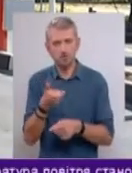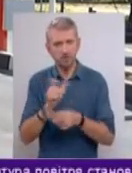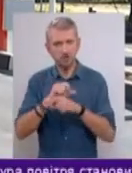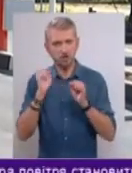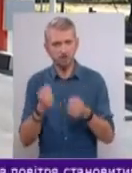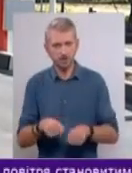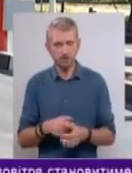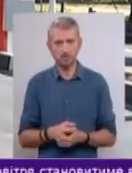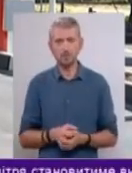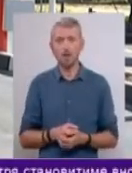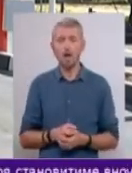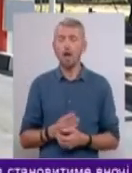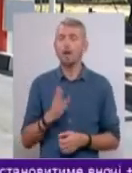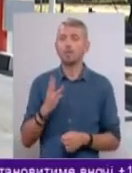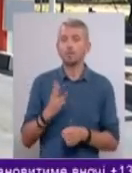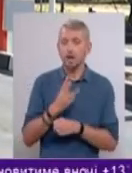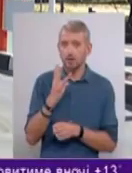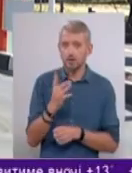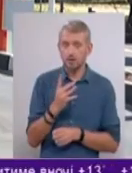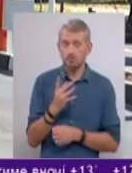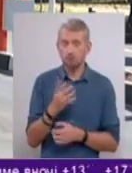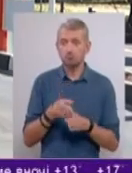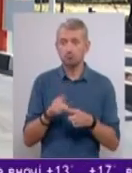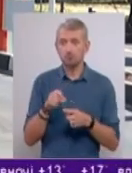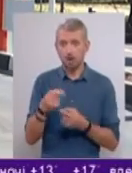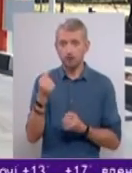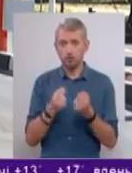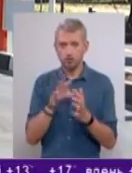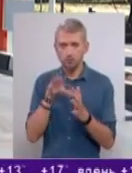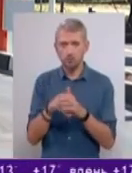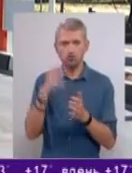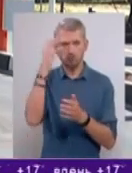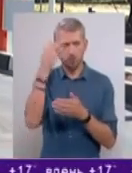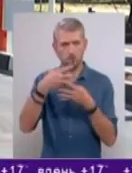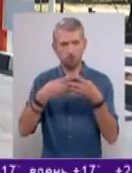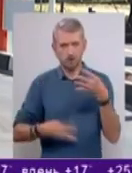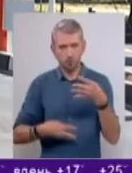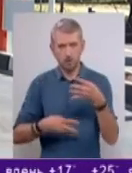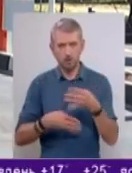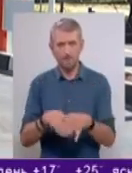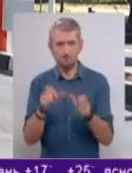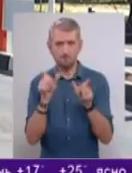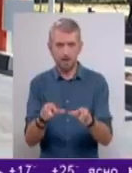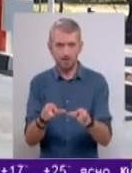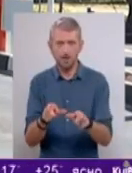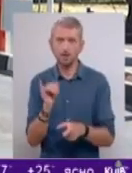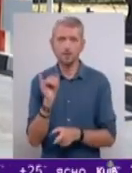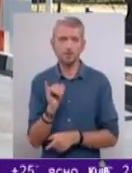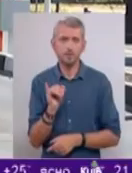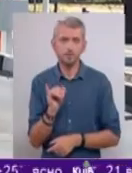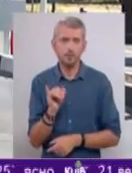швидкість. На третій раз цей автомобіль вноситься у блекліст, у бан, можна сказати. І